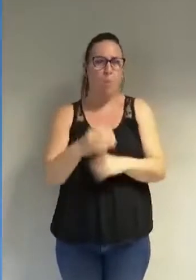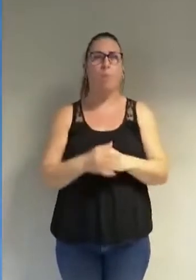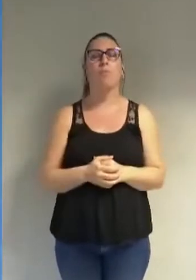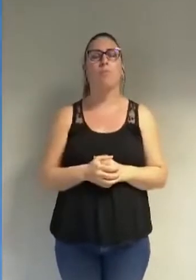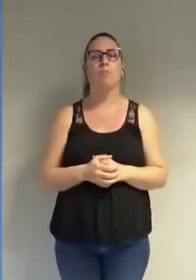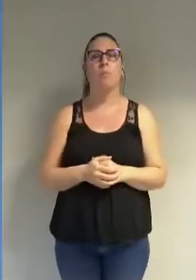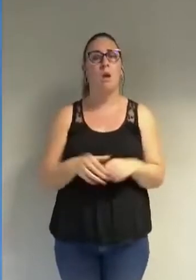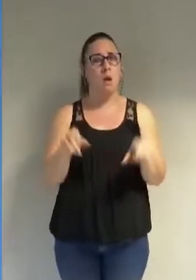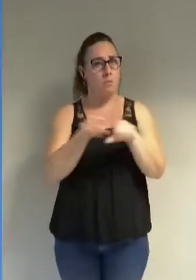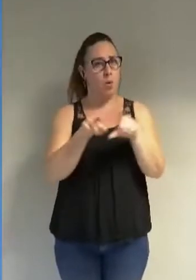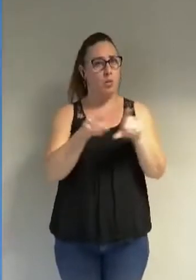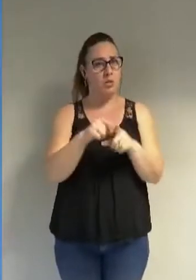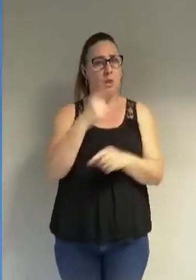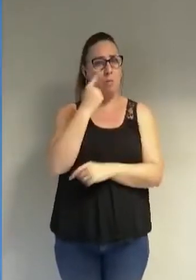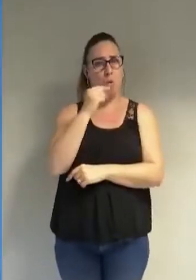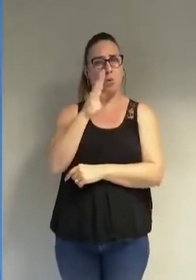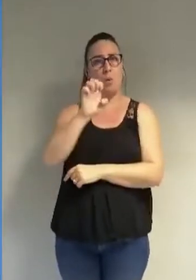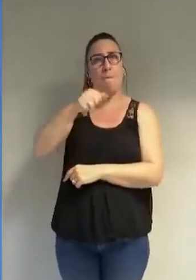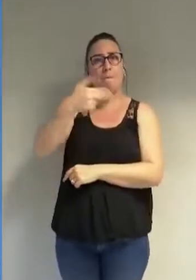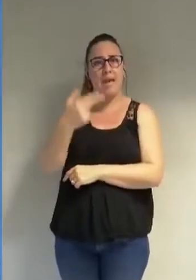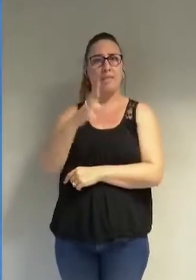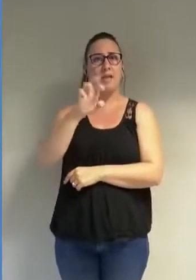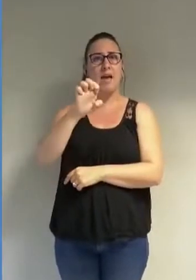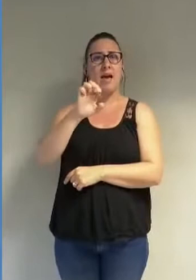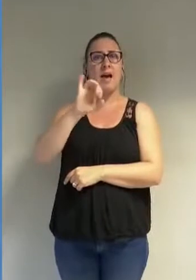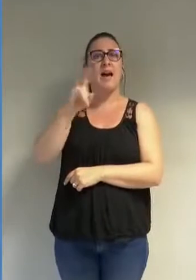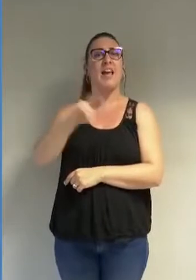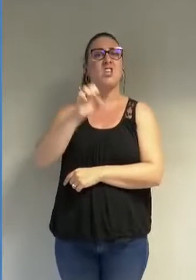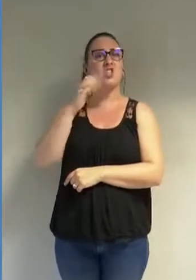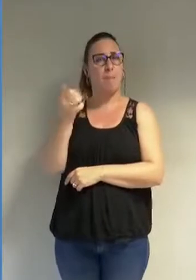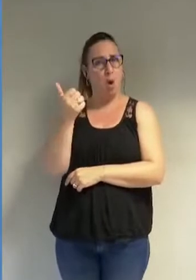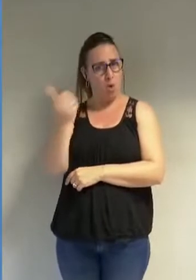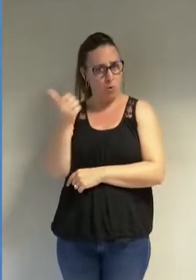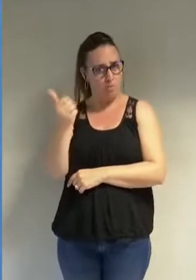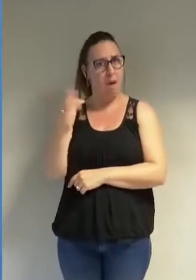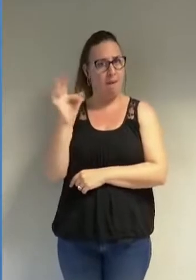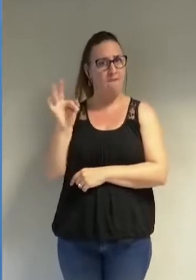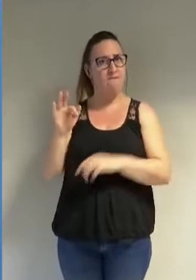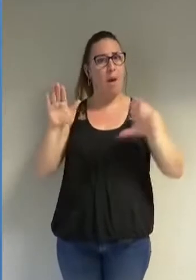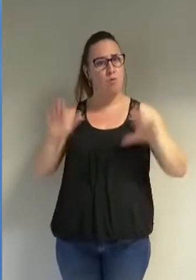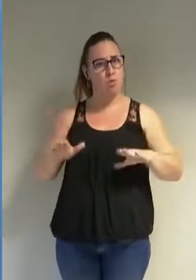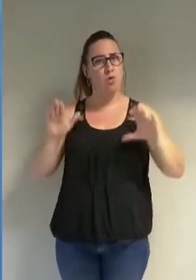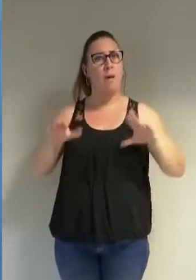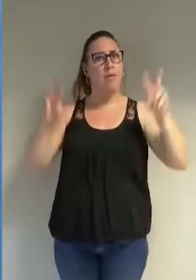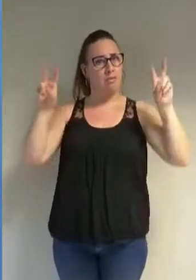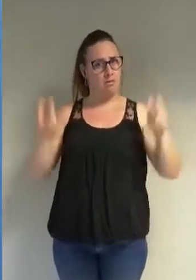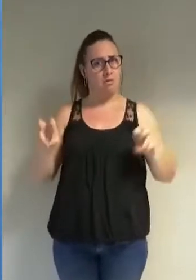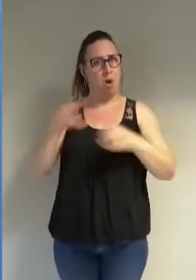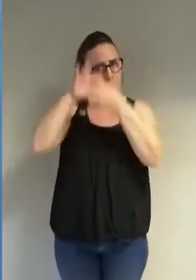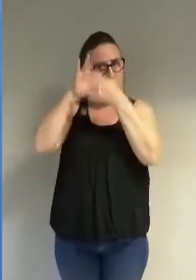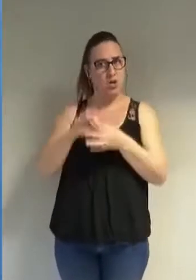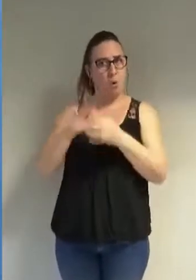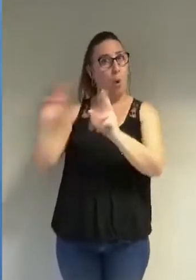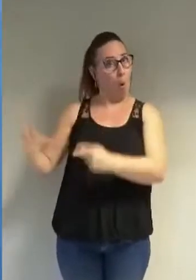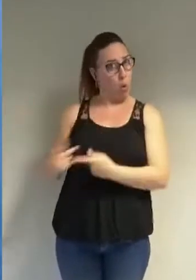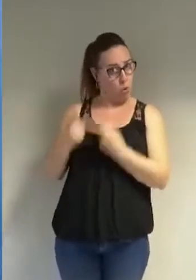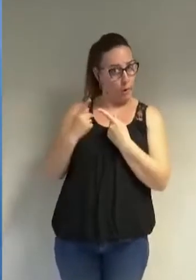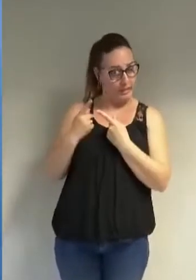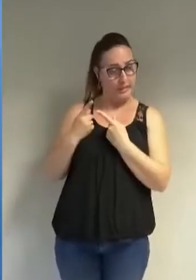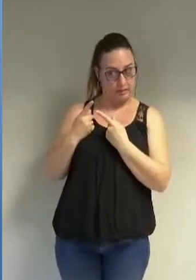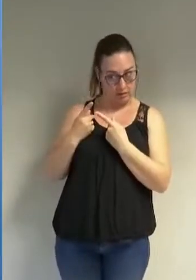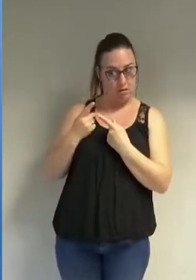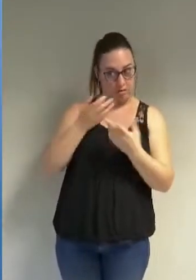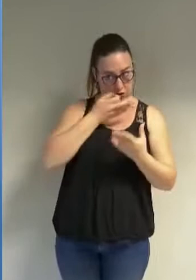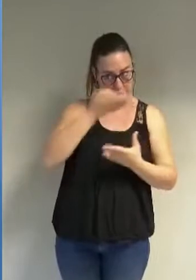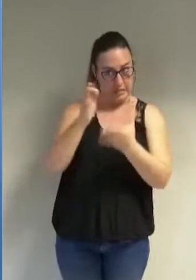monsieur Ben Redjeb de confession musulmane et qui a le courage de vous dire et il me l'a autorisé de le